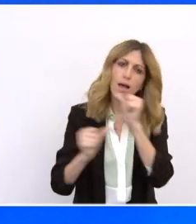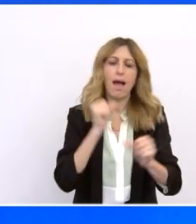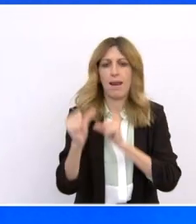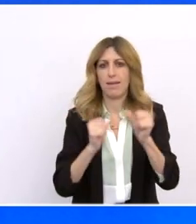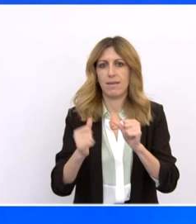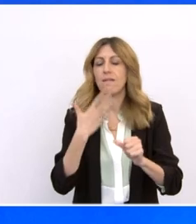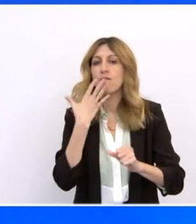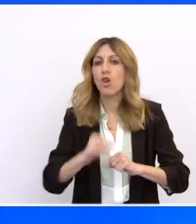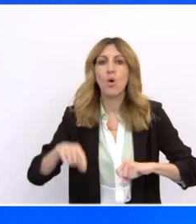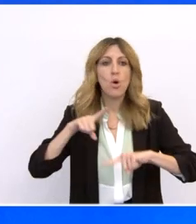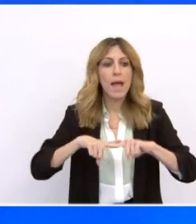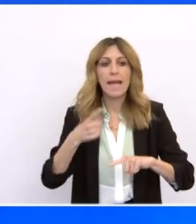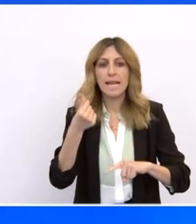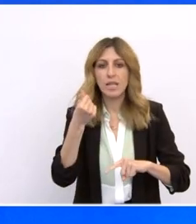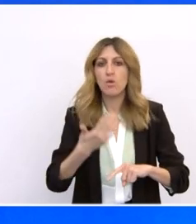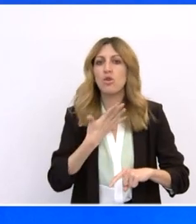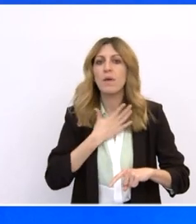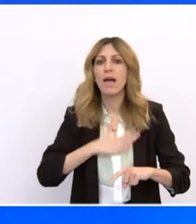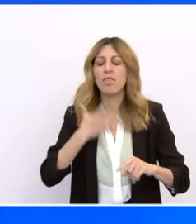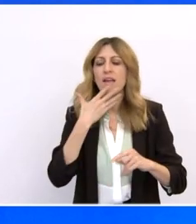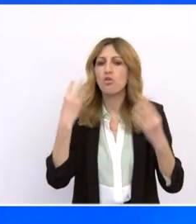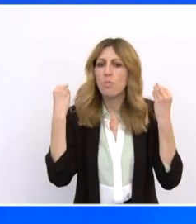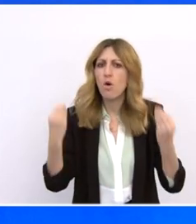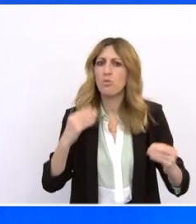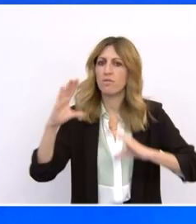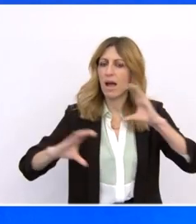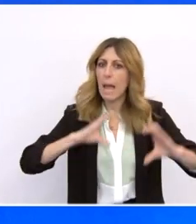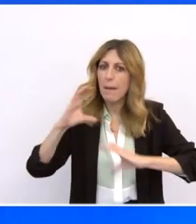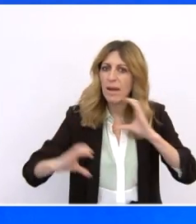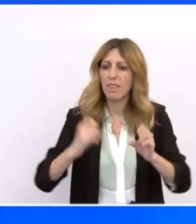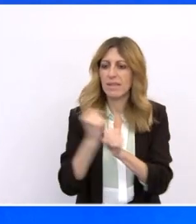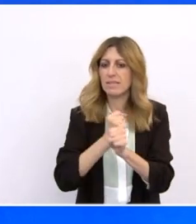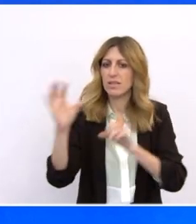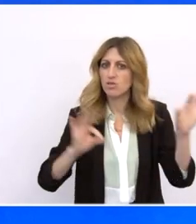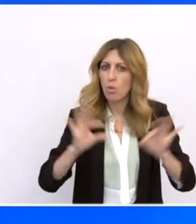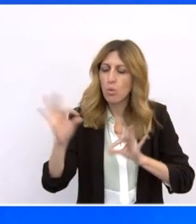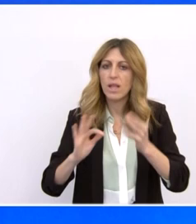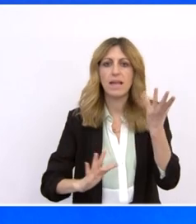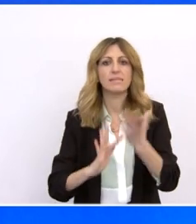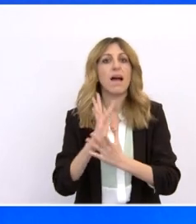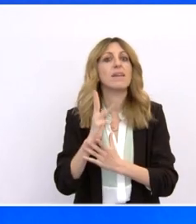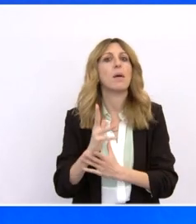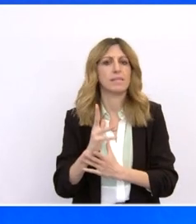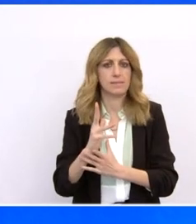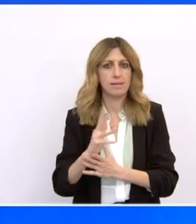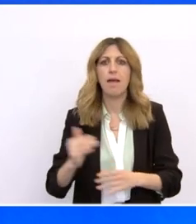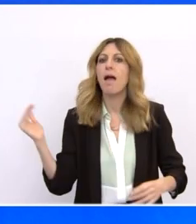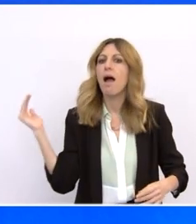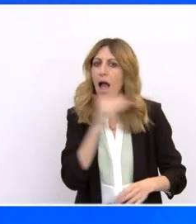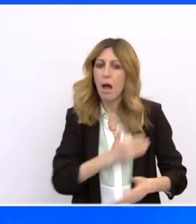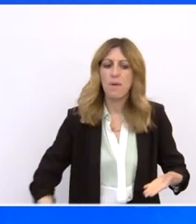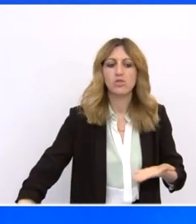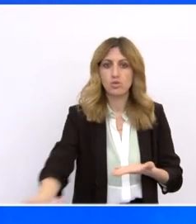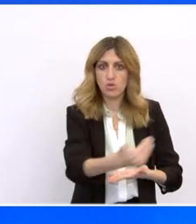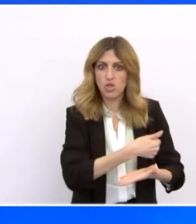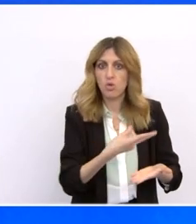σε έναν ενάρετο κύκλο αυξημένων επενδύσεων, απασχόλησης και ανάπτυξης, θα προκαλέσει σημαντική αύξηση του ΑΕΠ και